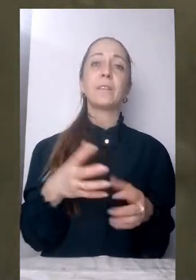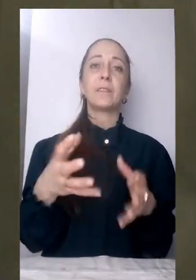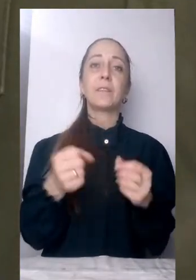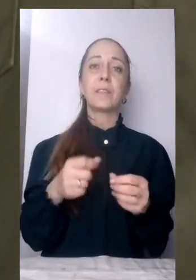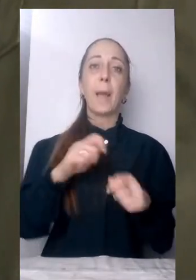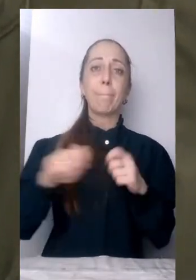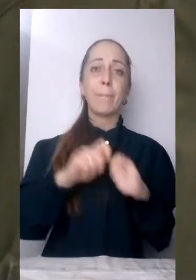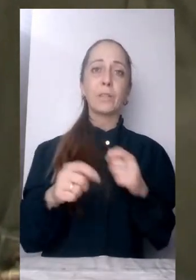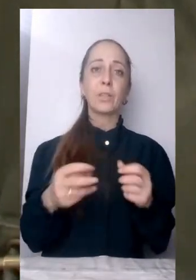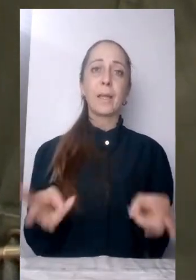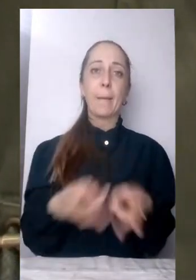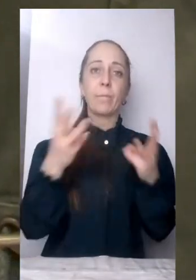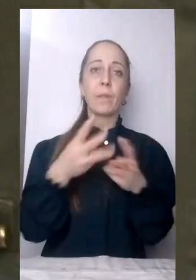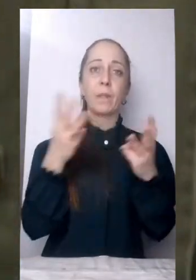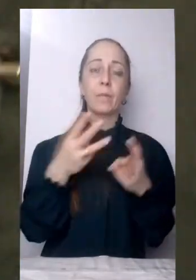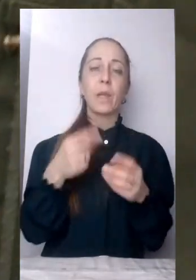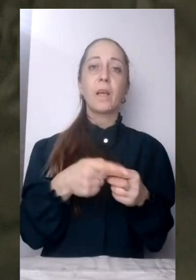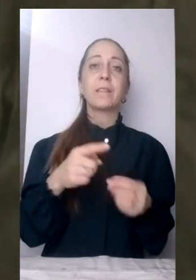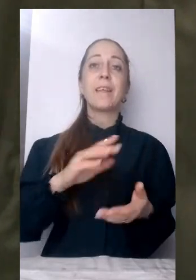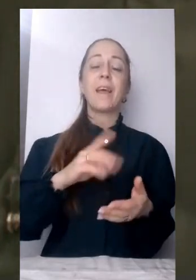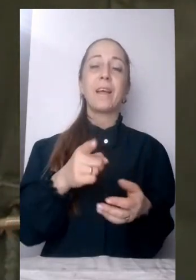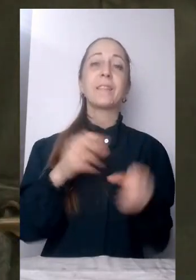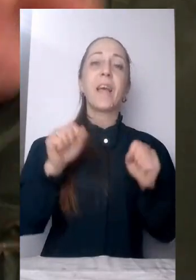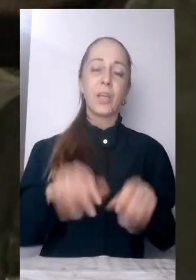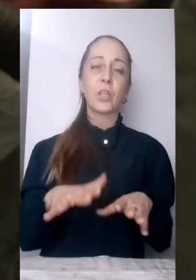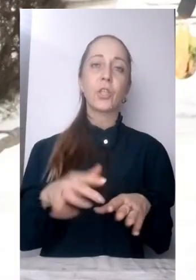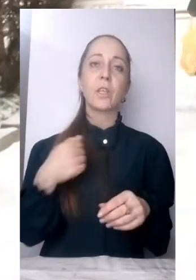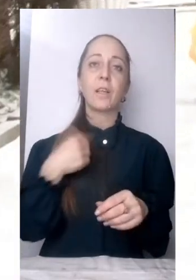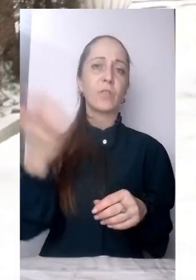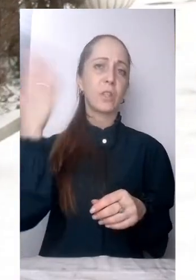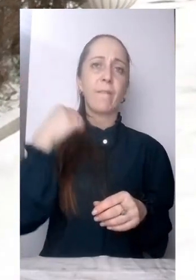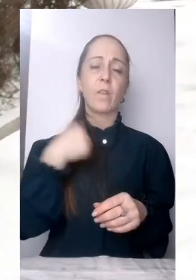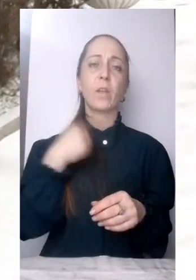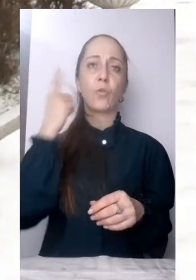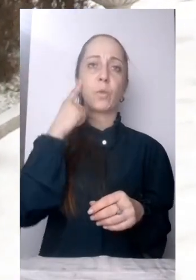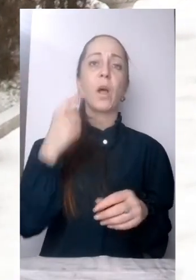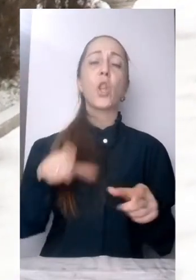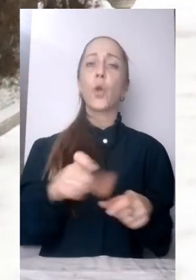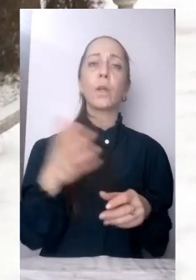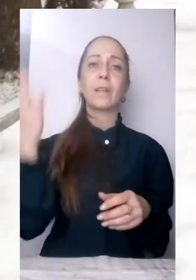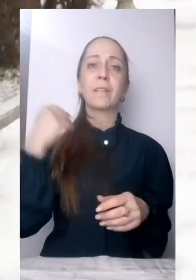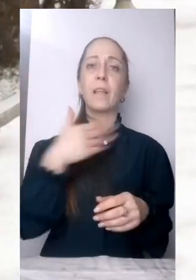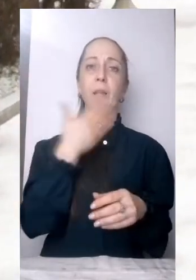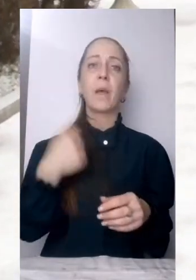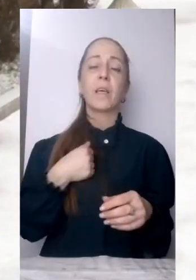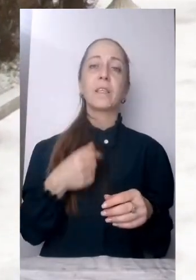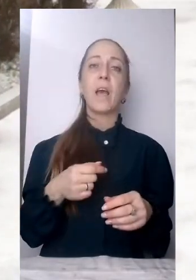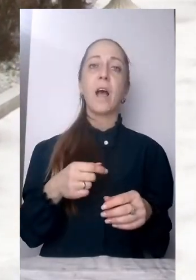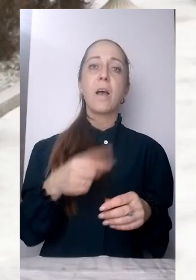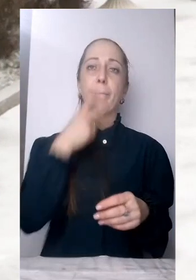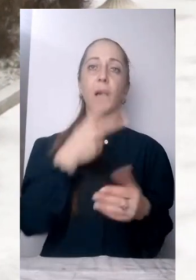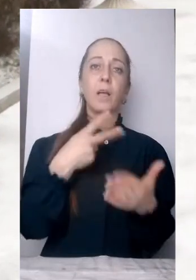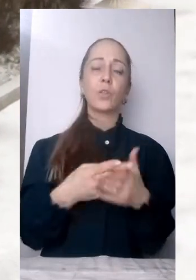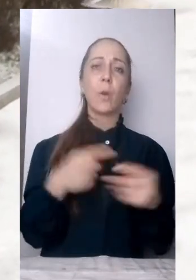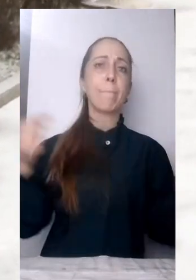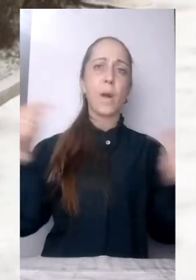обдумане та виважене, тому дороги назад немає. Я виражаю свій протест проти власть, действий власти Російської Федерації